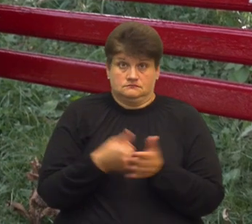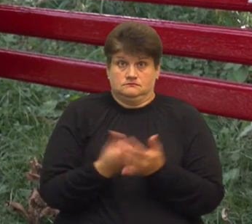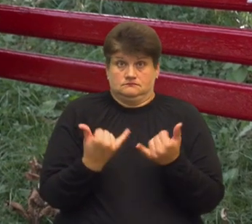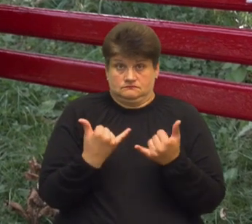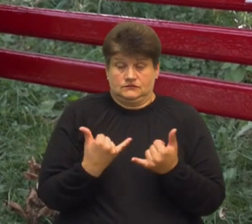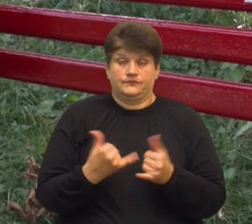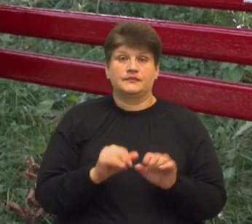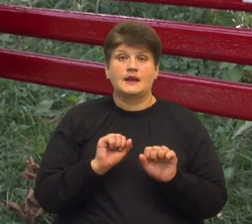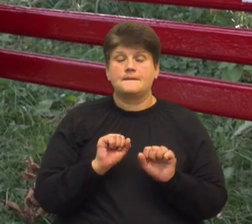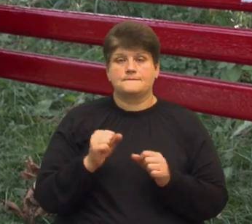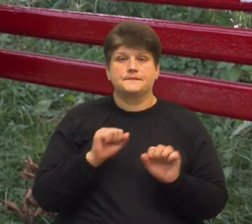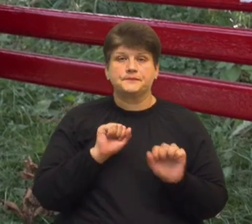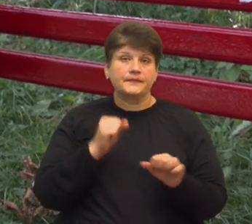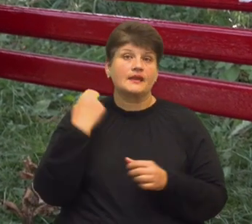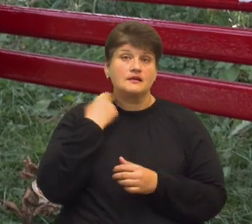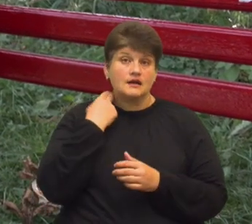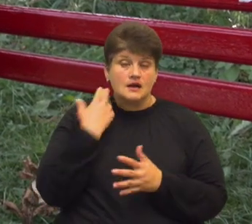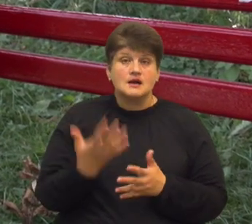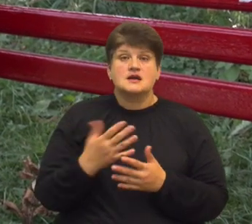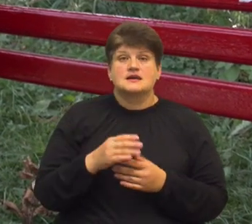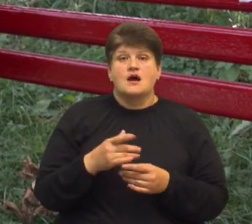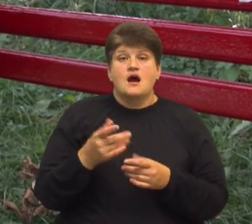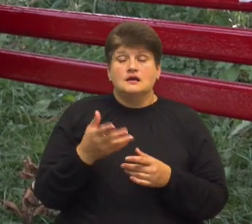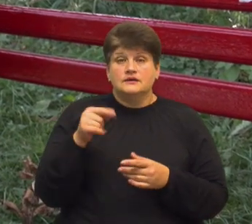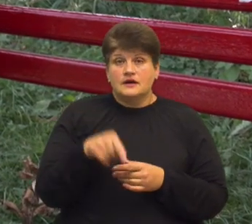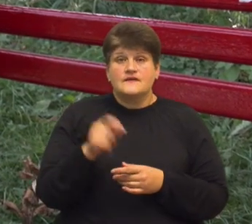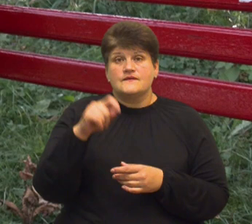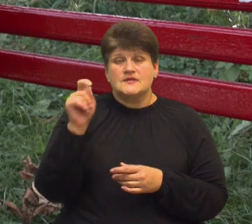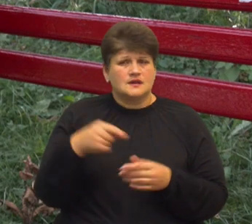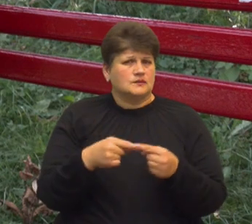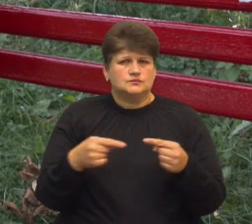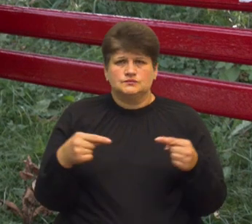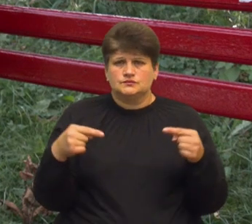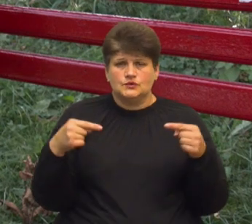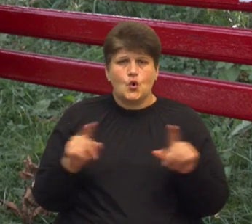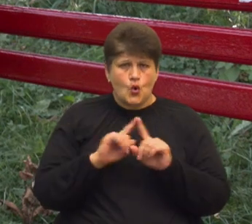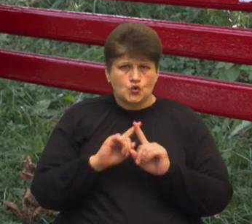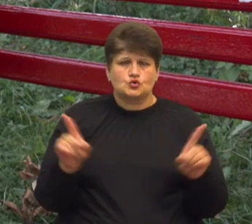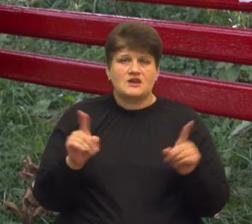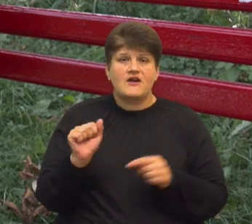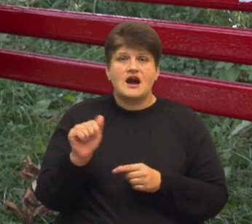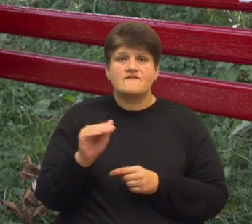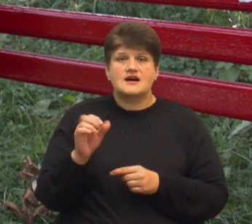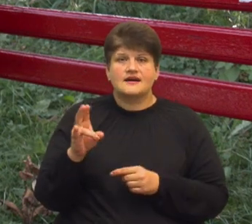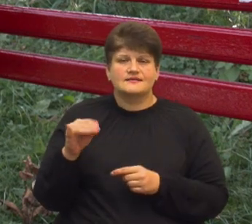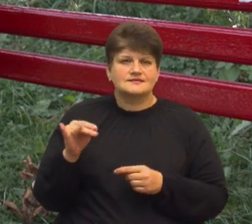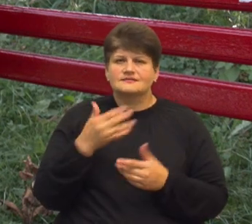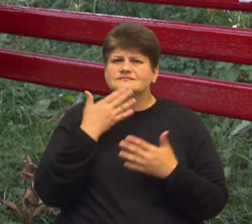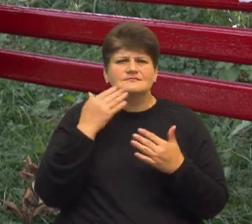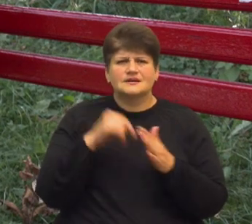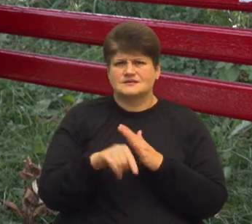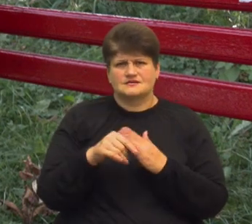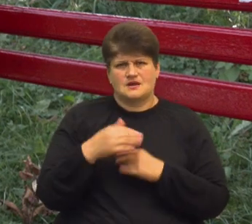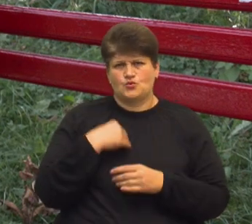Але кожна війна, в якій я брав участь під час британських чи американських місій, особливо в Афганістані, не мала сенсу, на мою